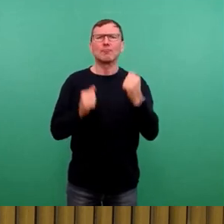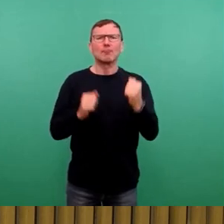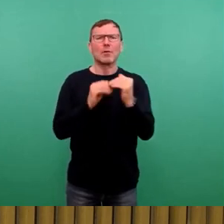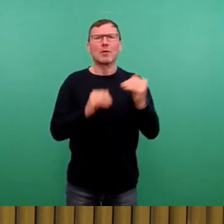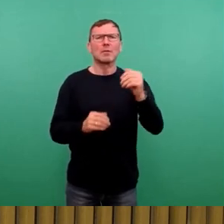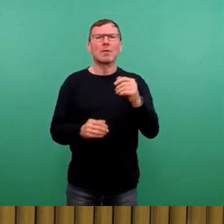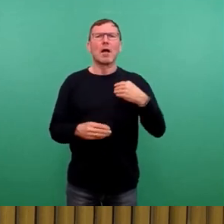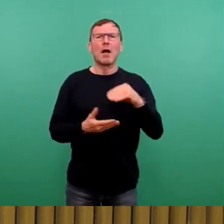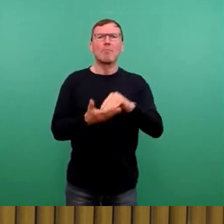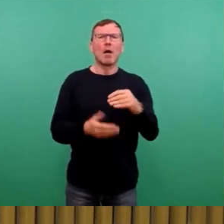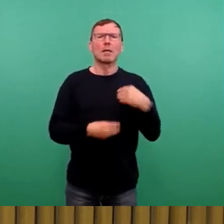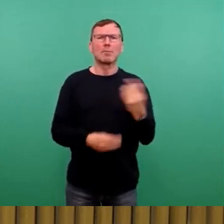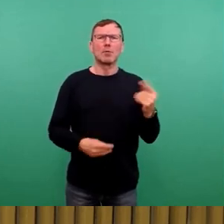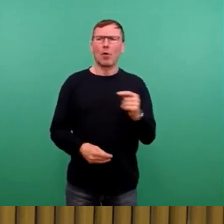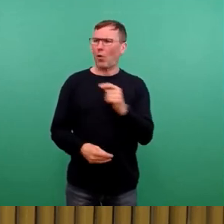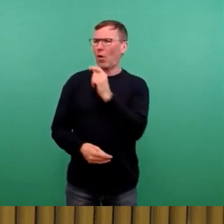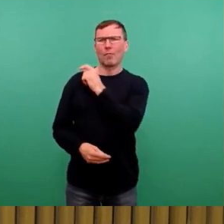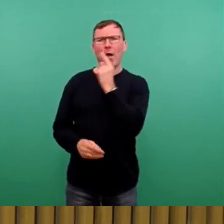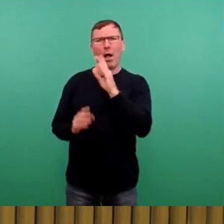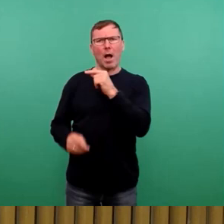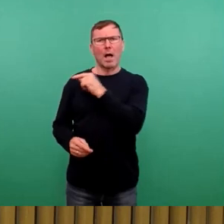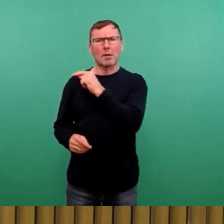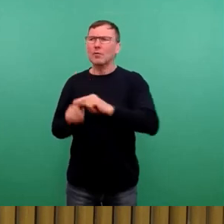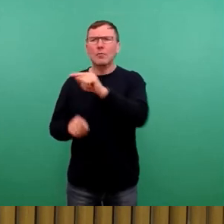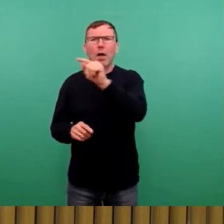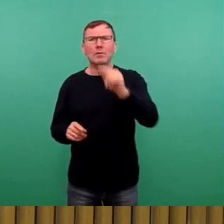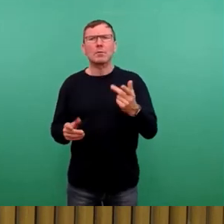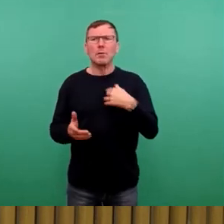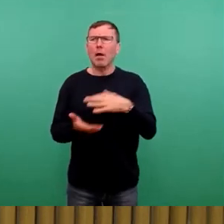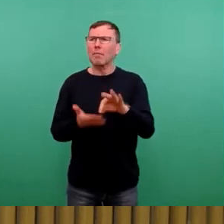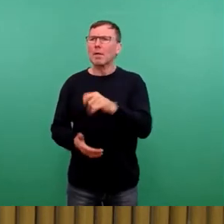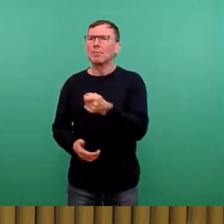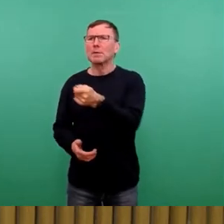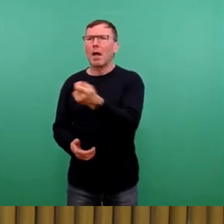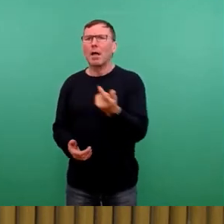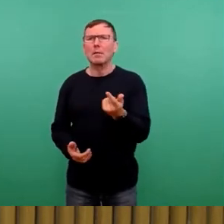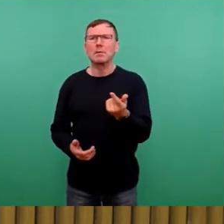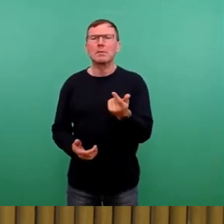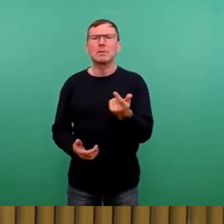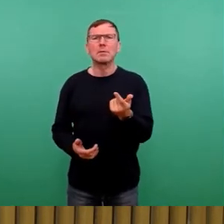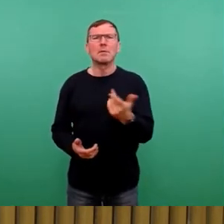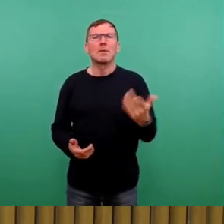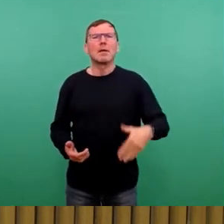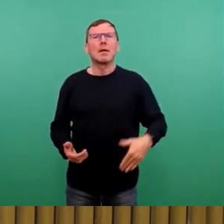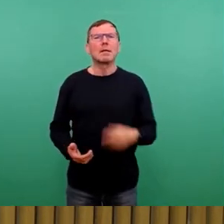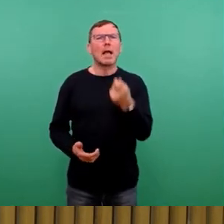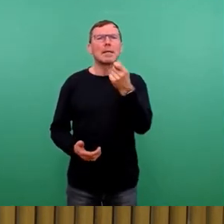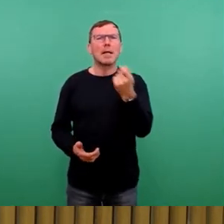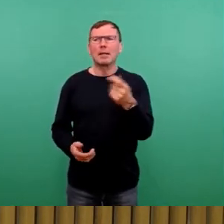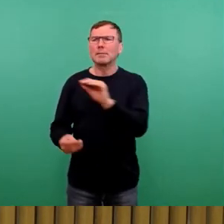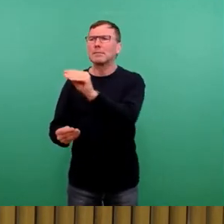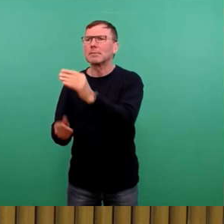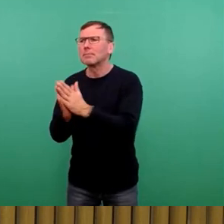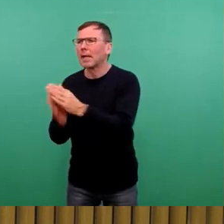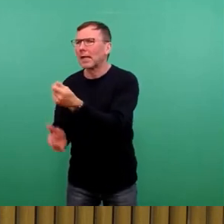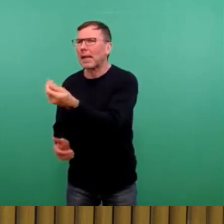Automaten, zum Beispiel hier vorne am Rathaus oder sonst wo in der Stadt, bezahlen wollten, weil die betteln nicht um Kleingeld an. Denn leider haben wir